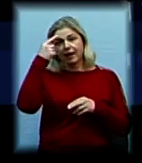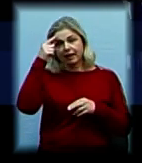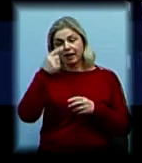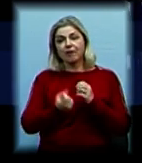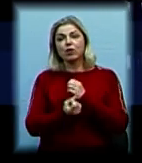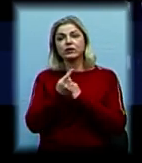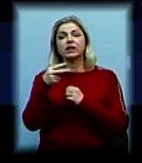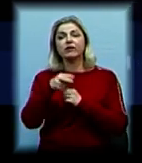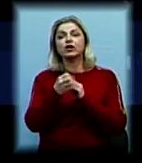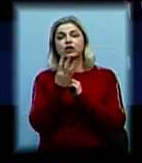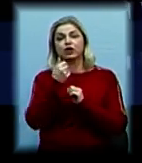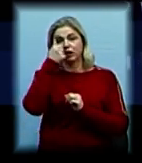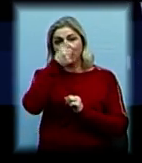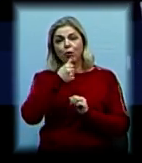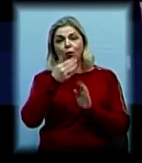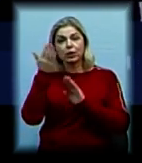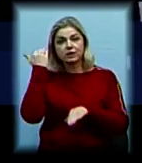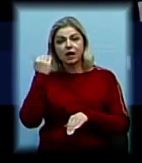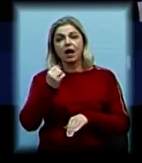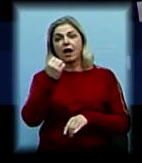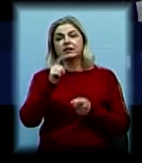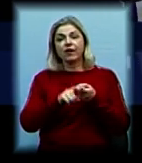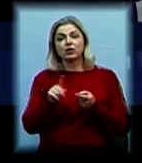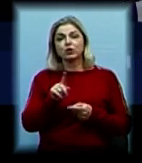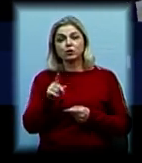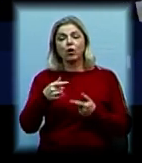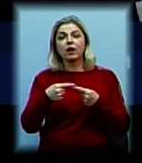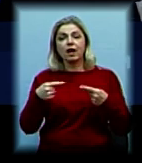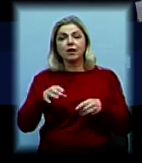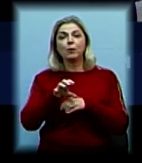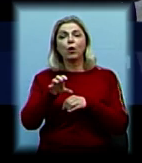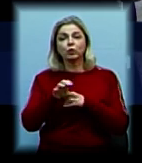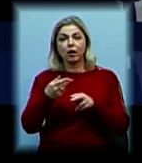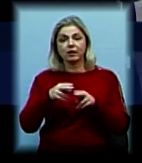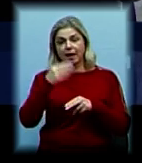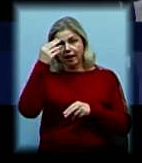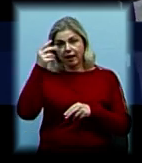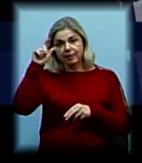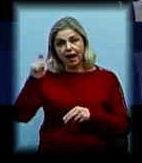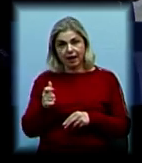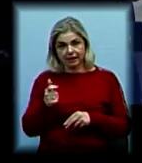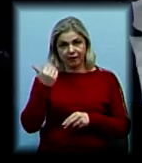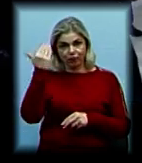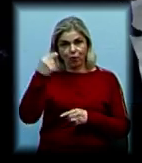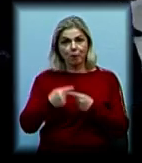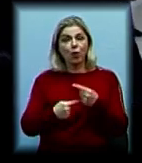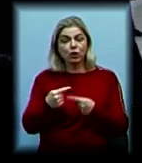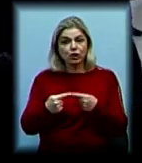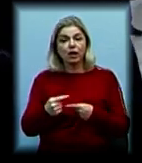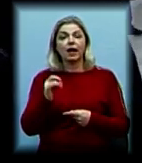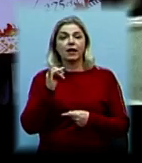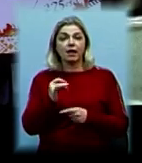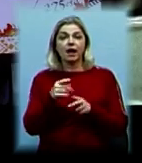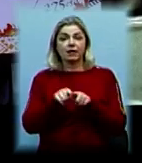у зв'язку з тим, що вся продукція, яка постачається, вона італійського походження. Ми одні з перших, хто почали виготовляти